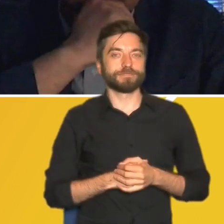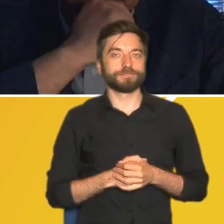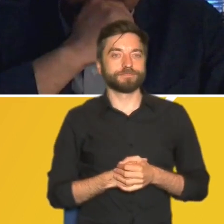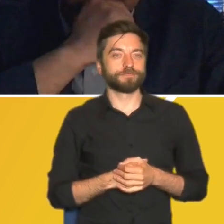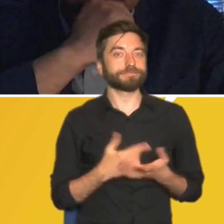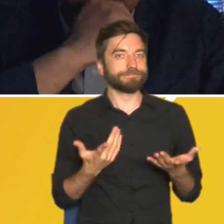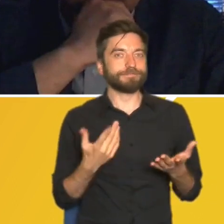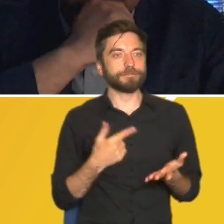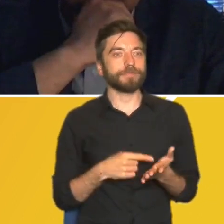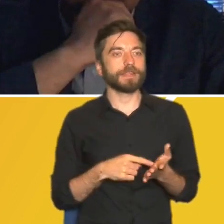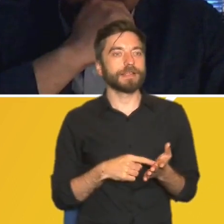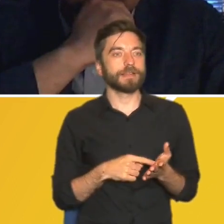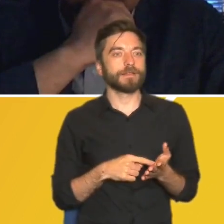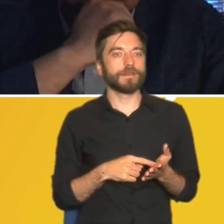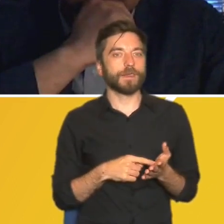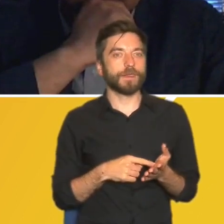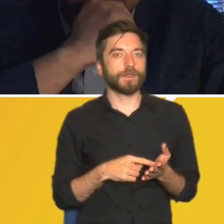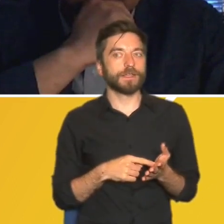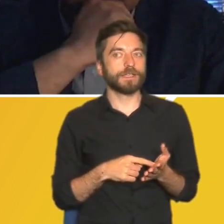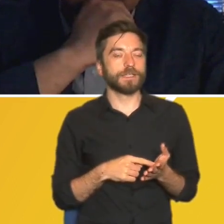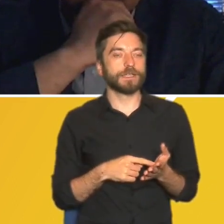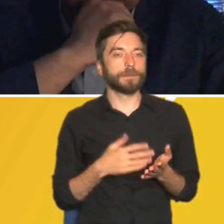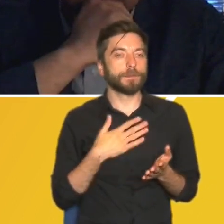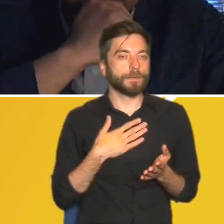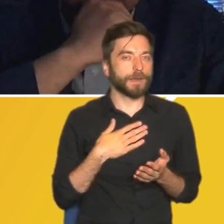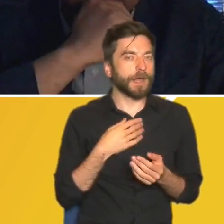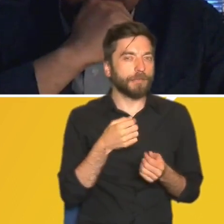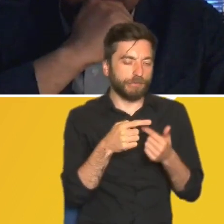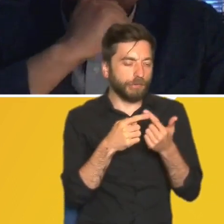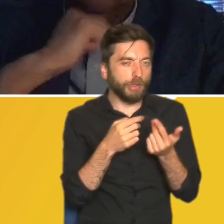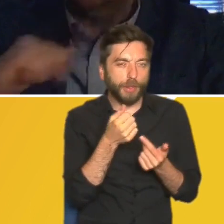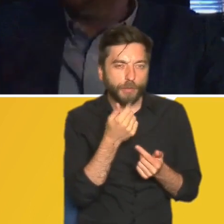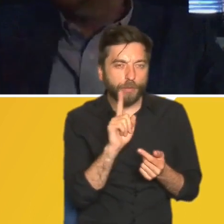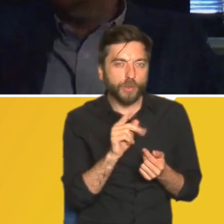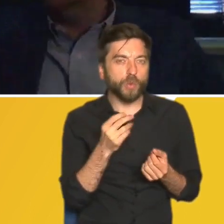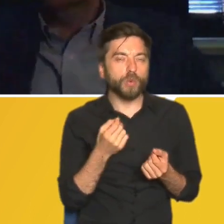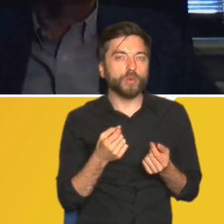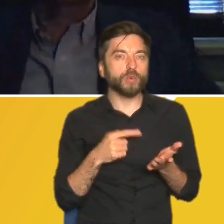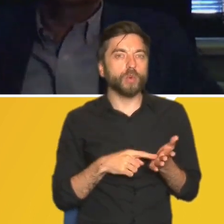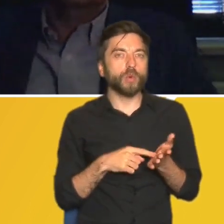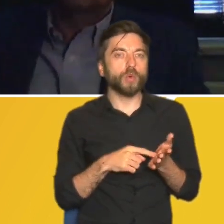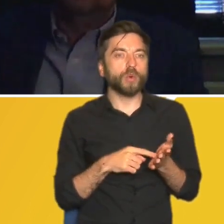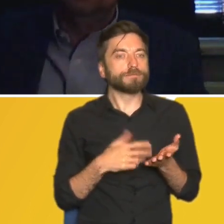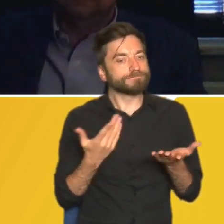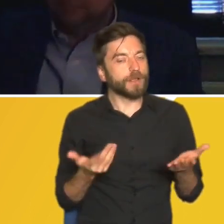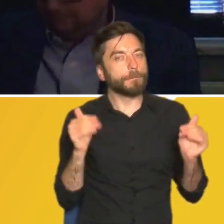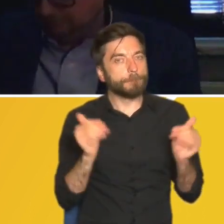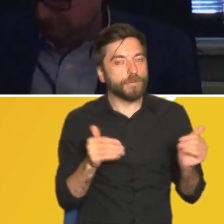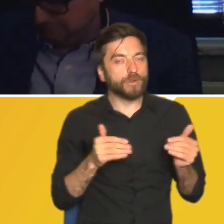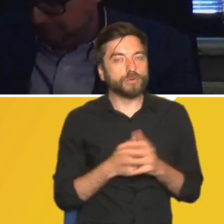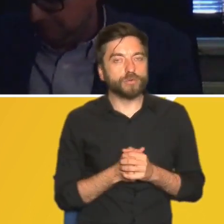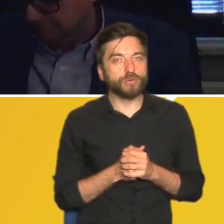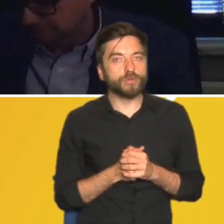natomiast jeżeli mamy jeszcze bo mamy widzę jeszcze kilka minut to to może właśnie